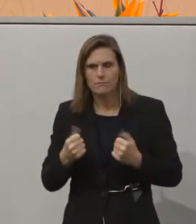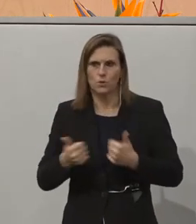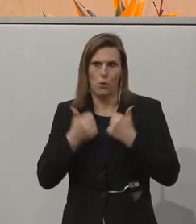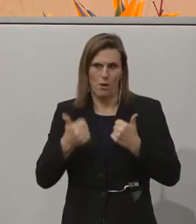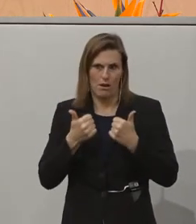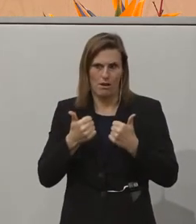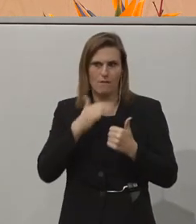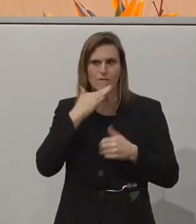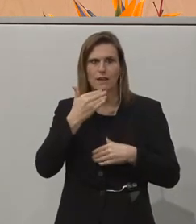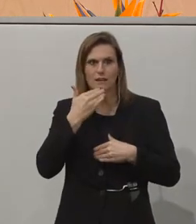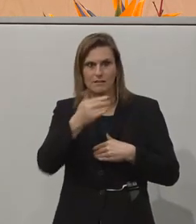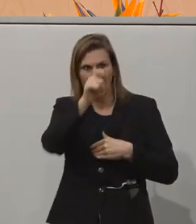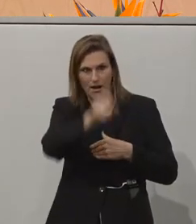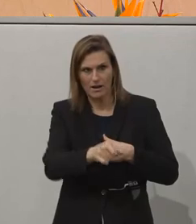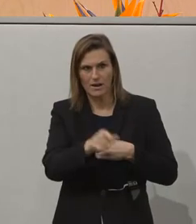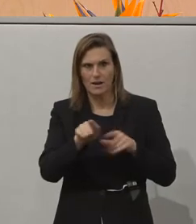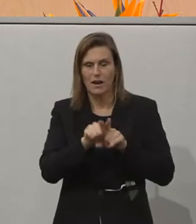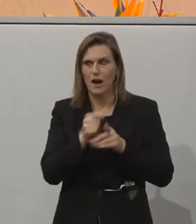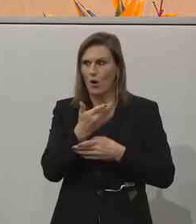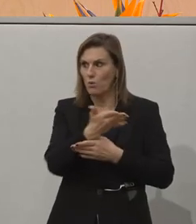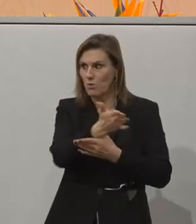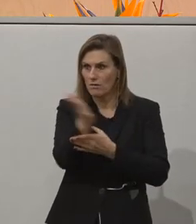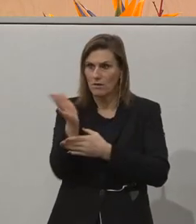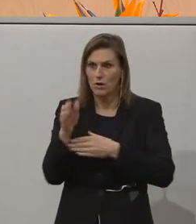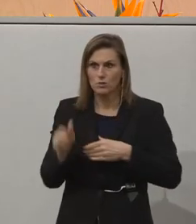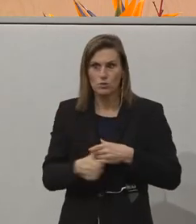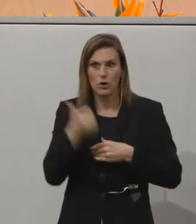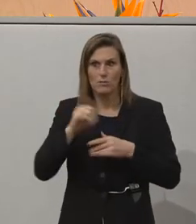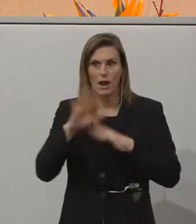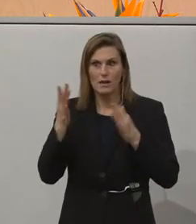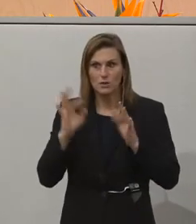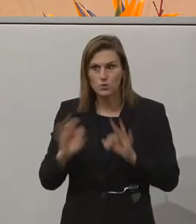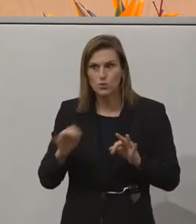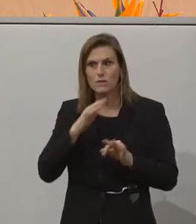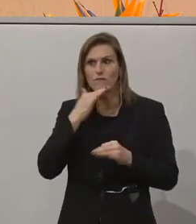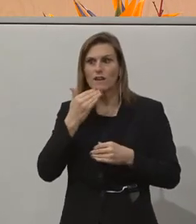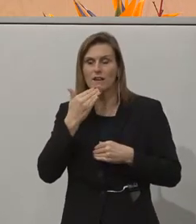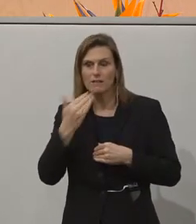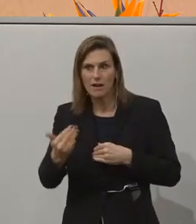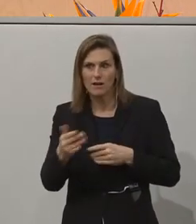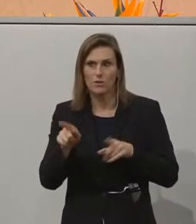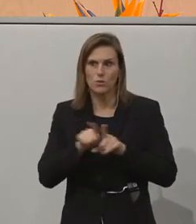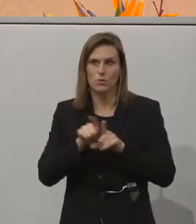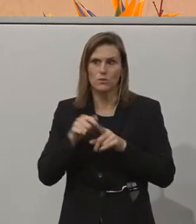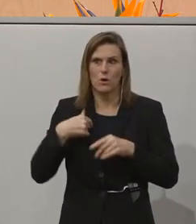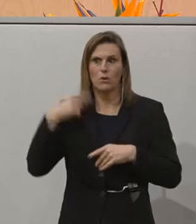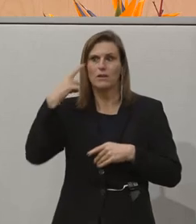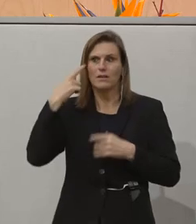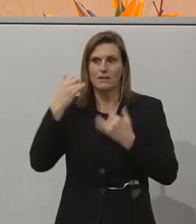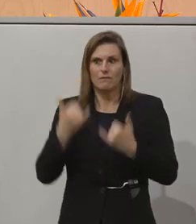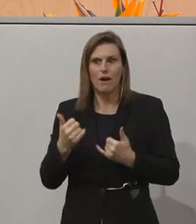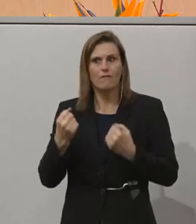Dank dafür. Ihnen allen noch einmal auch alles Gute. Vielen Dank. Und ich glaube, das war ein